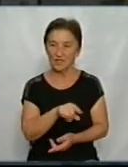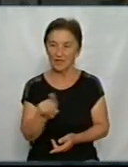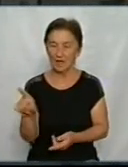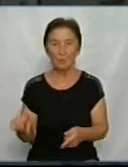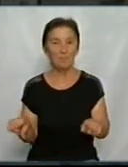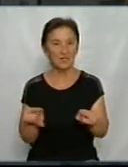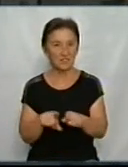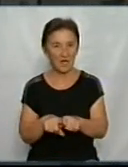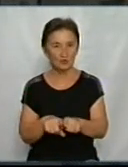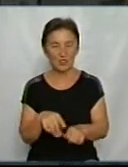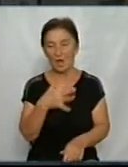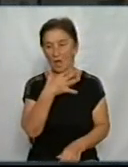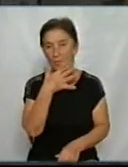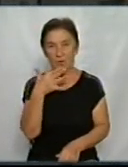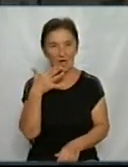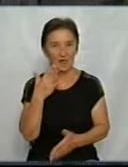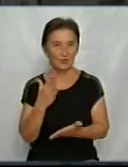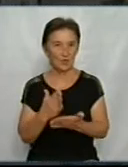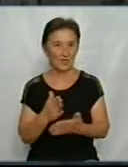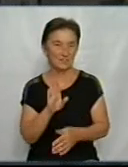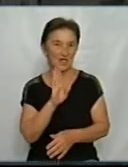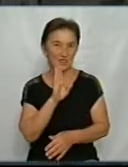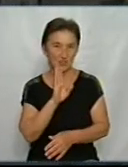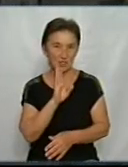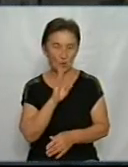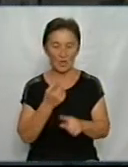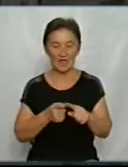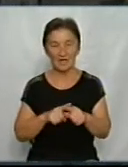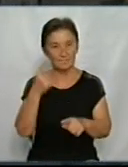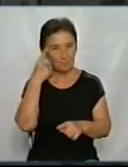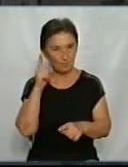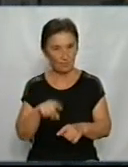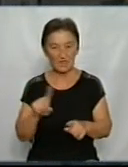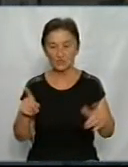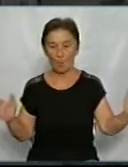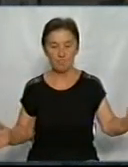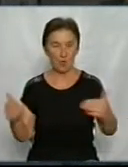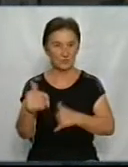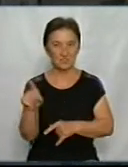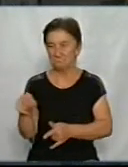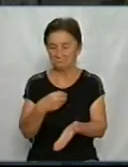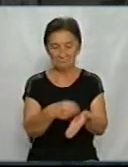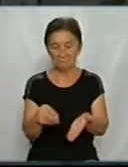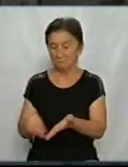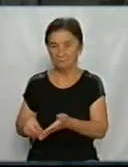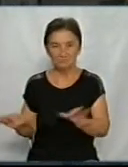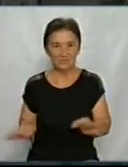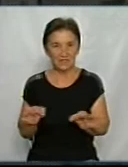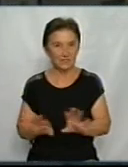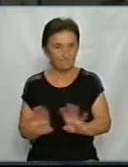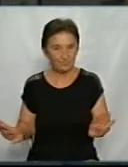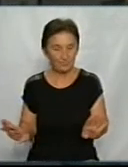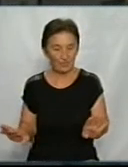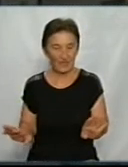Тому що багато є жінок, які знають, що є бебі-бокси, вони не закупають собі для дітей